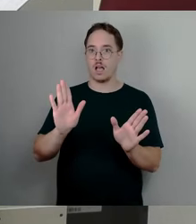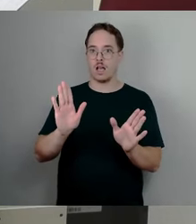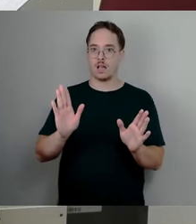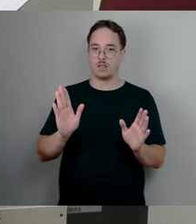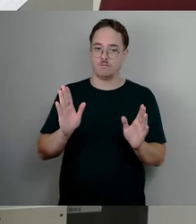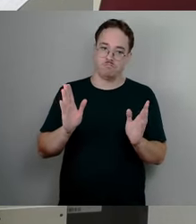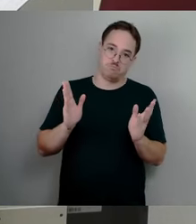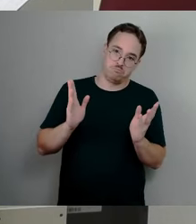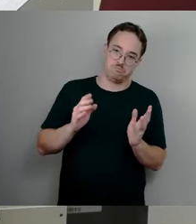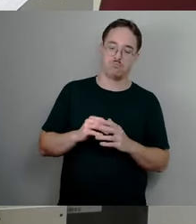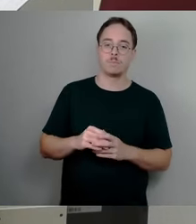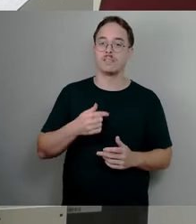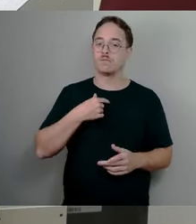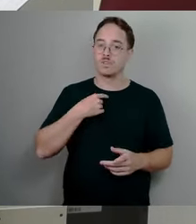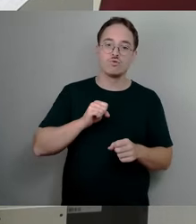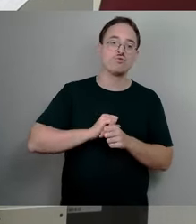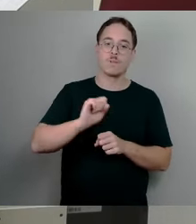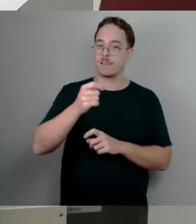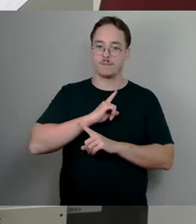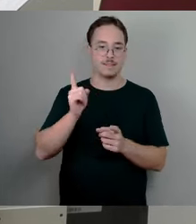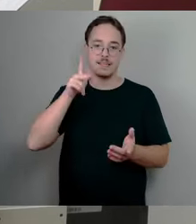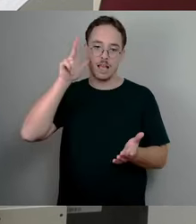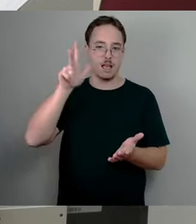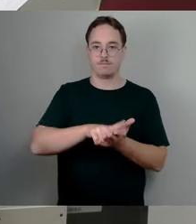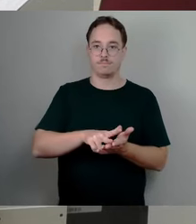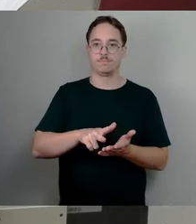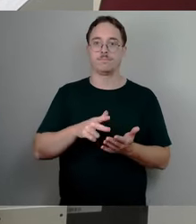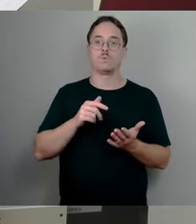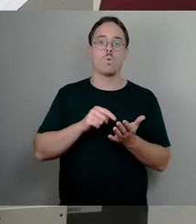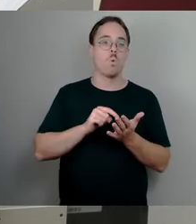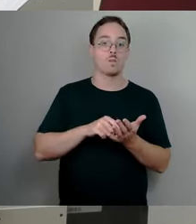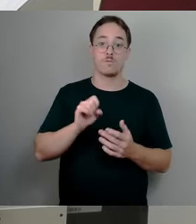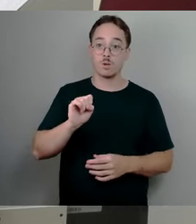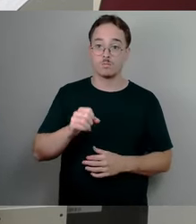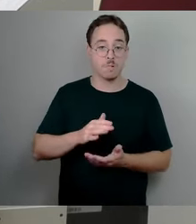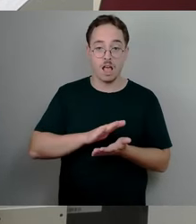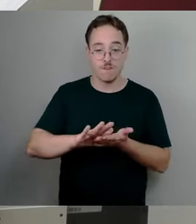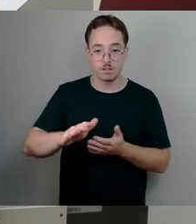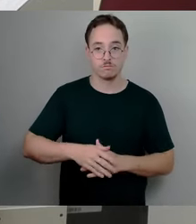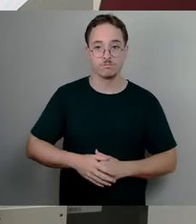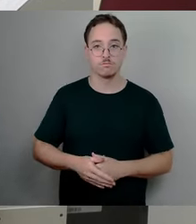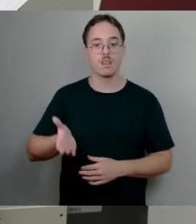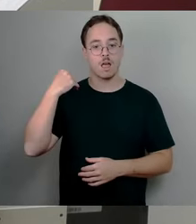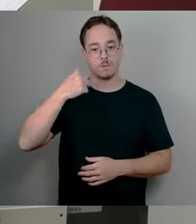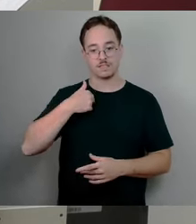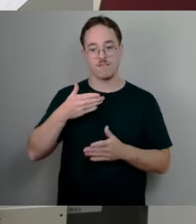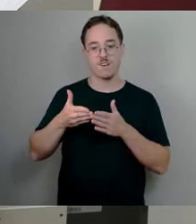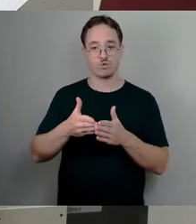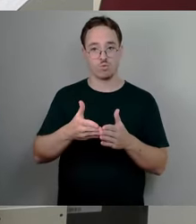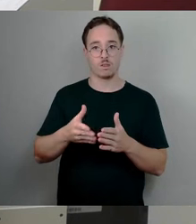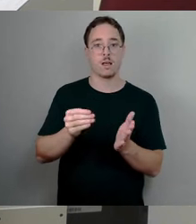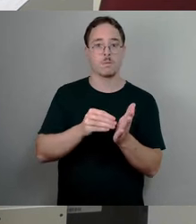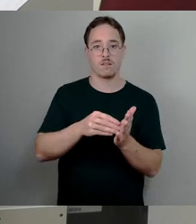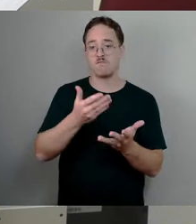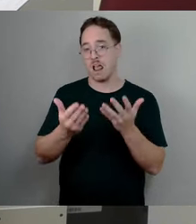und sie bewusst ablehnen, und zwar aus einem einfachen Grund. Die Fraktion, der ich früher mal die Ehre hatte, anzugehören, Sie werden sich